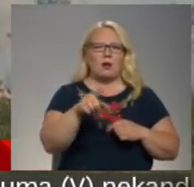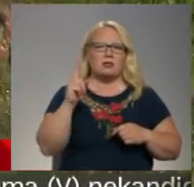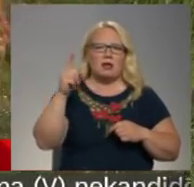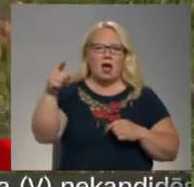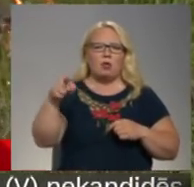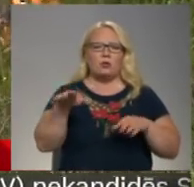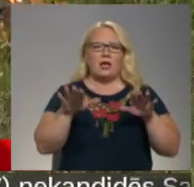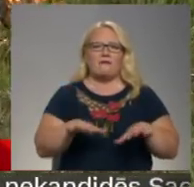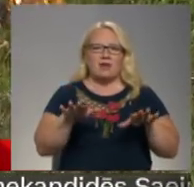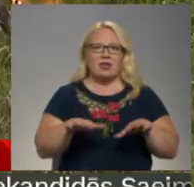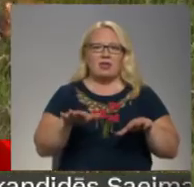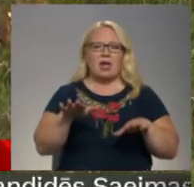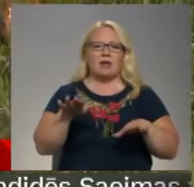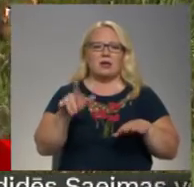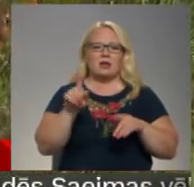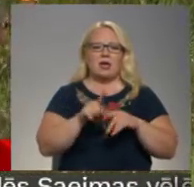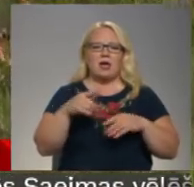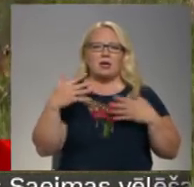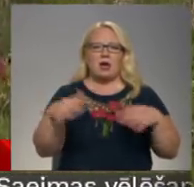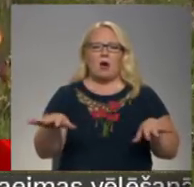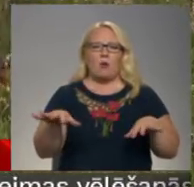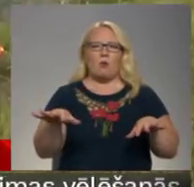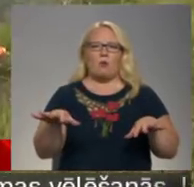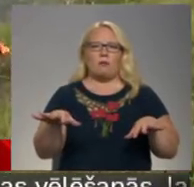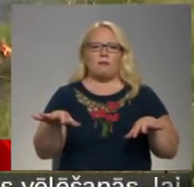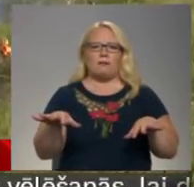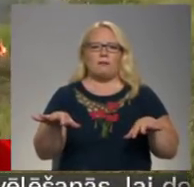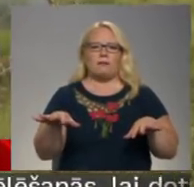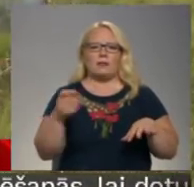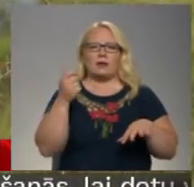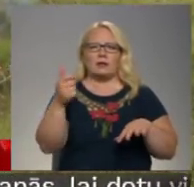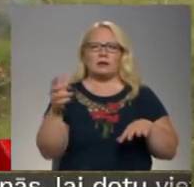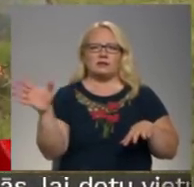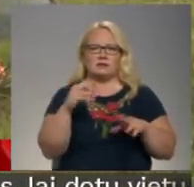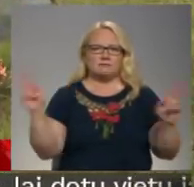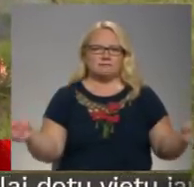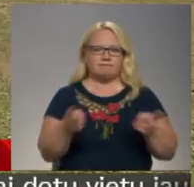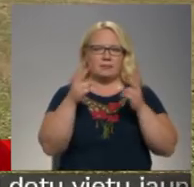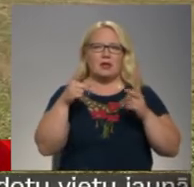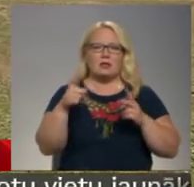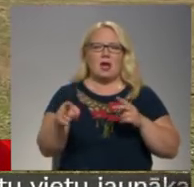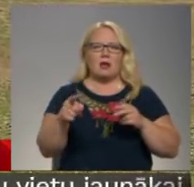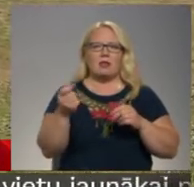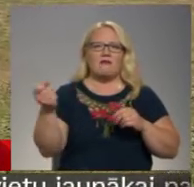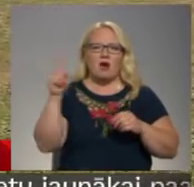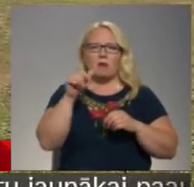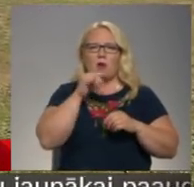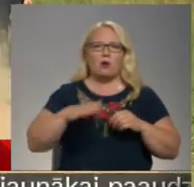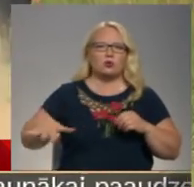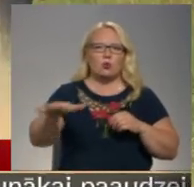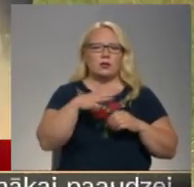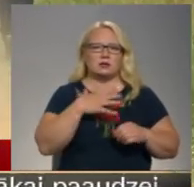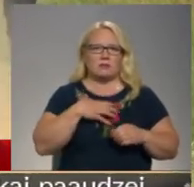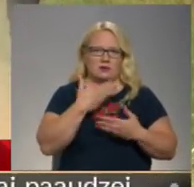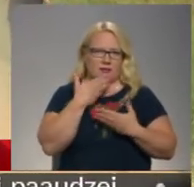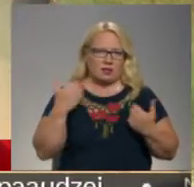vietējie, kas tur bija tādi akacīši dzēlmas, tie ir gandrīz vismāt. Tāda vairuma ūdenis, kāds šeit būtu nepieciešams.